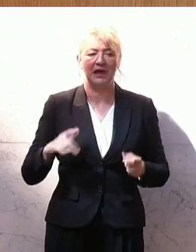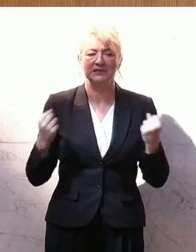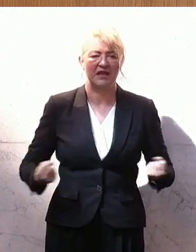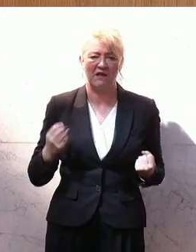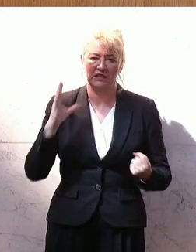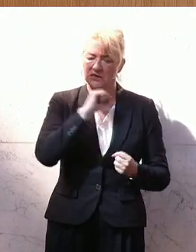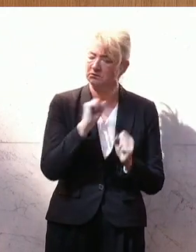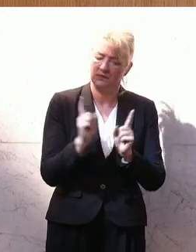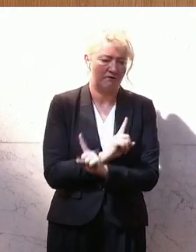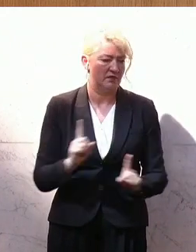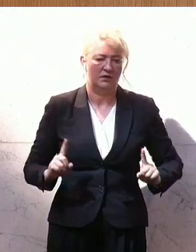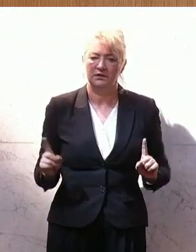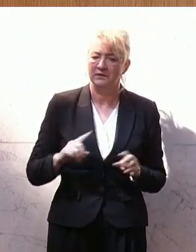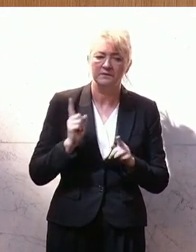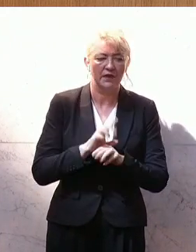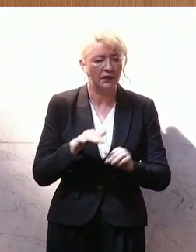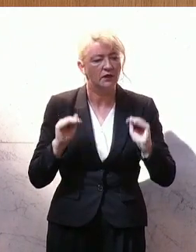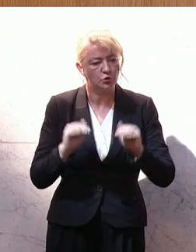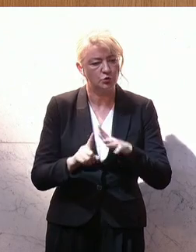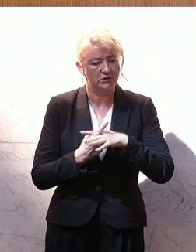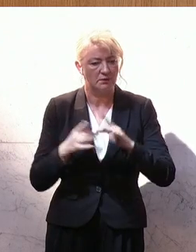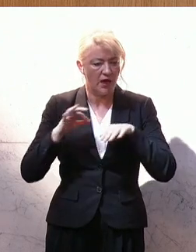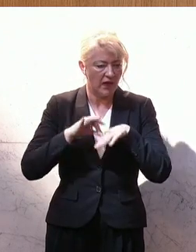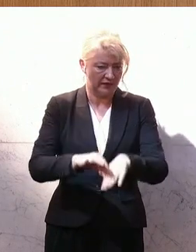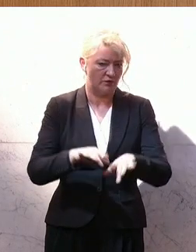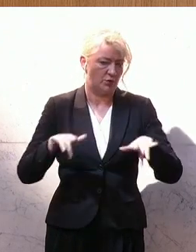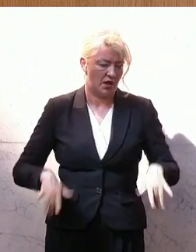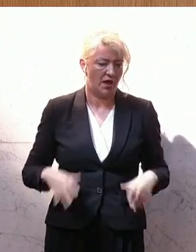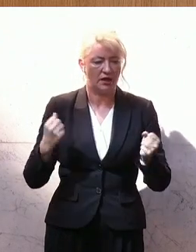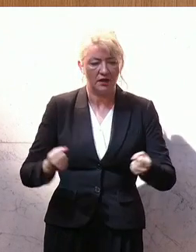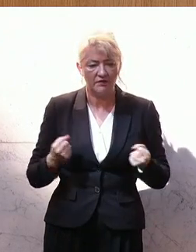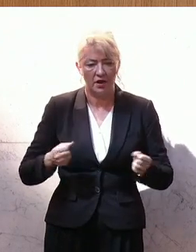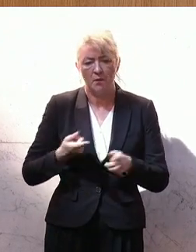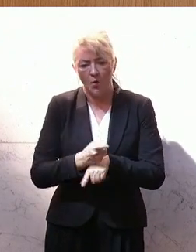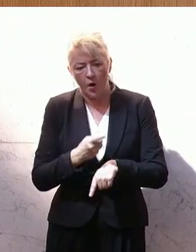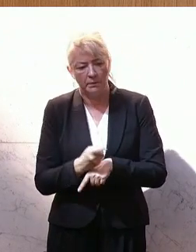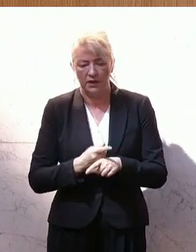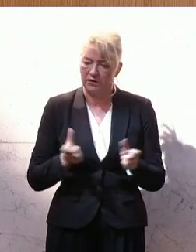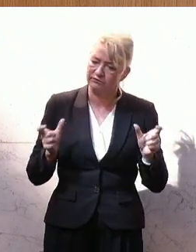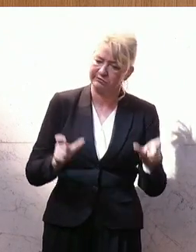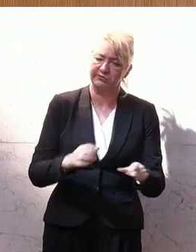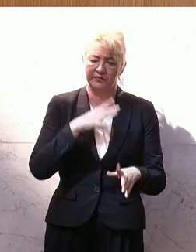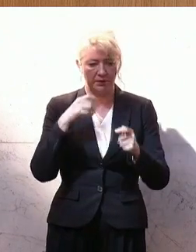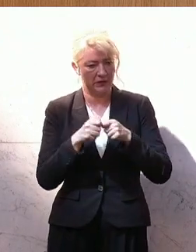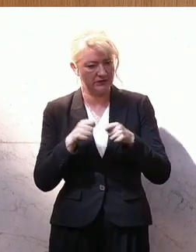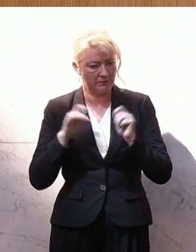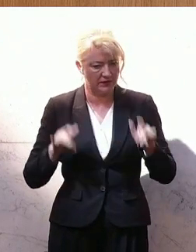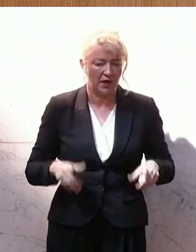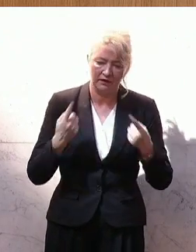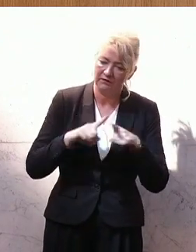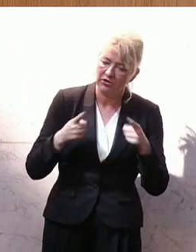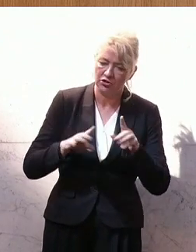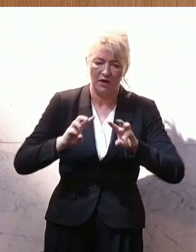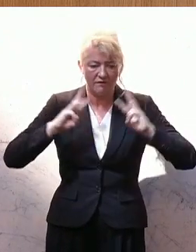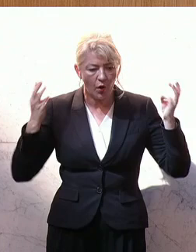Extremismus. Wir haben Kinderschutzteams eingeführt und zur Gewalt- und Mobbingprävention viele Maßnahmen gesetzt. Verschiedene